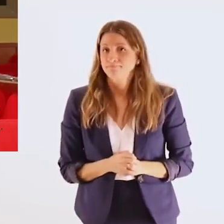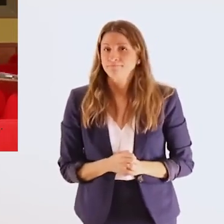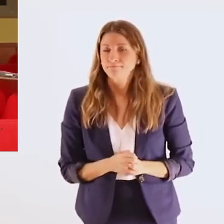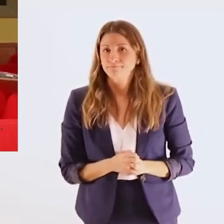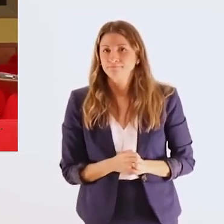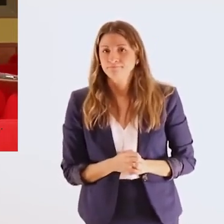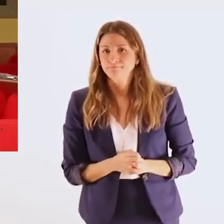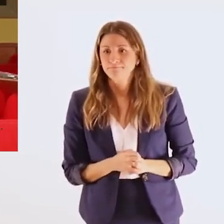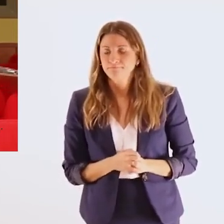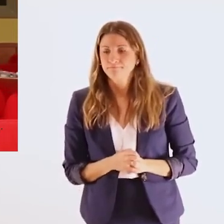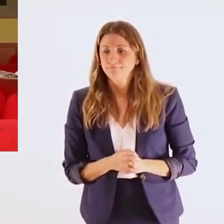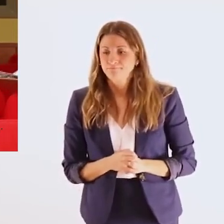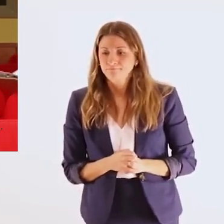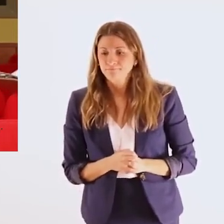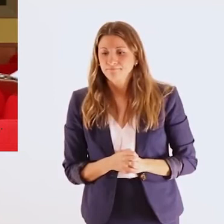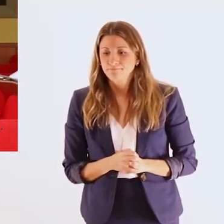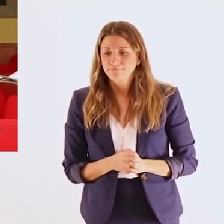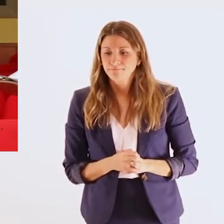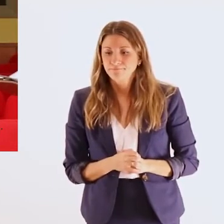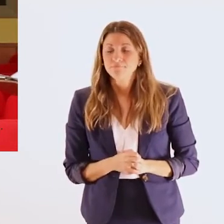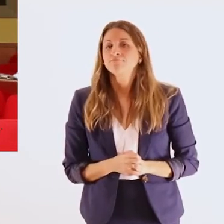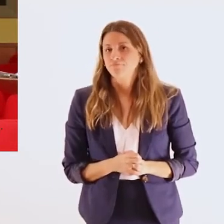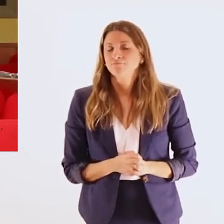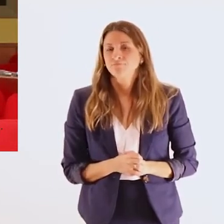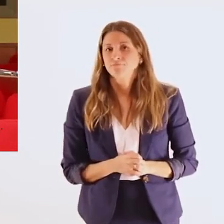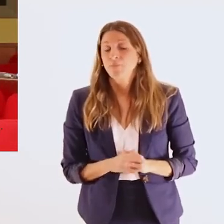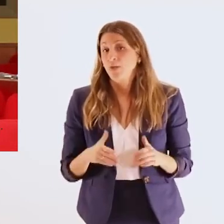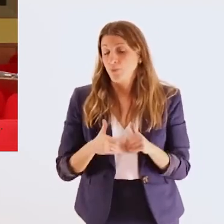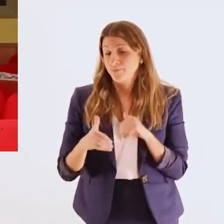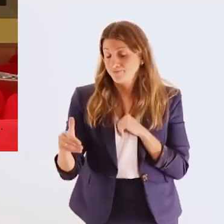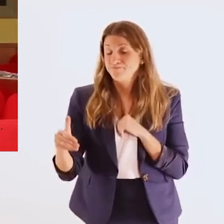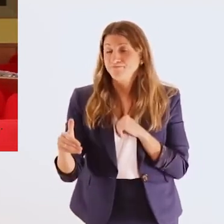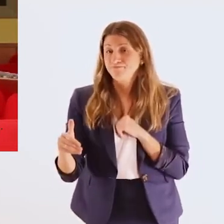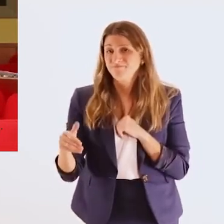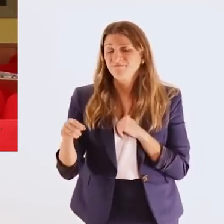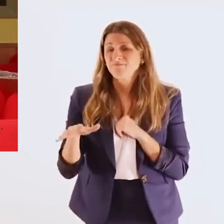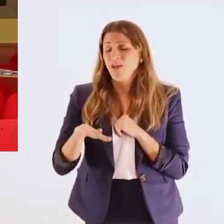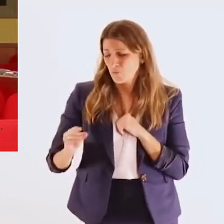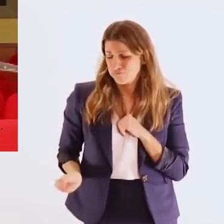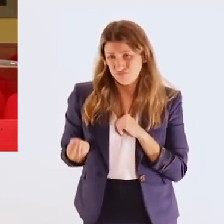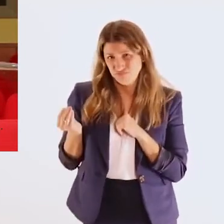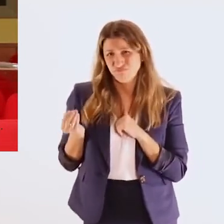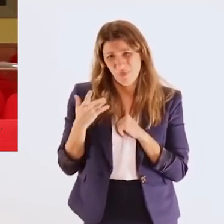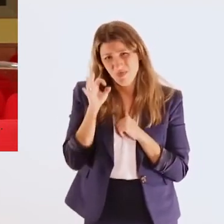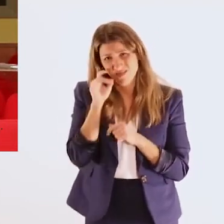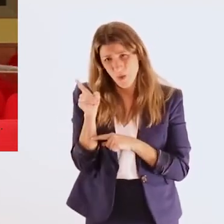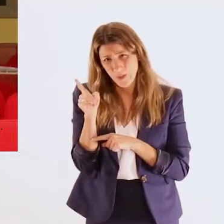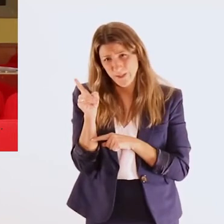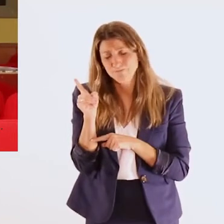και θα πρέπει να αναλυφθούν θέλω να πω